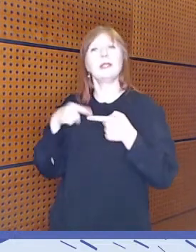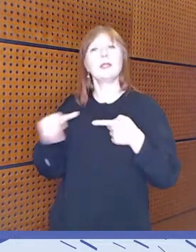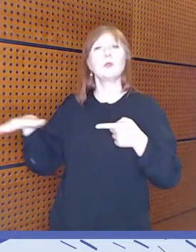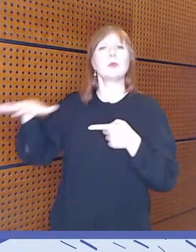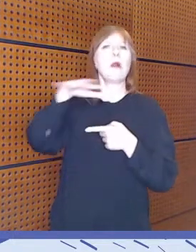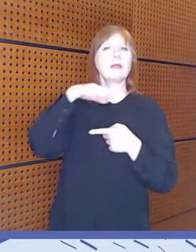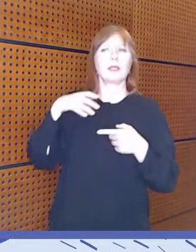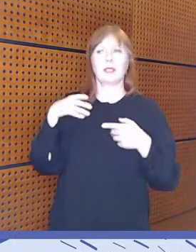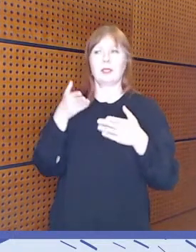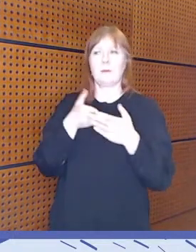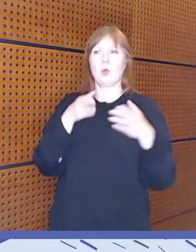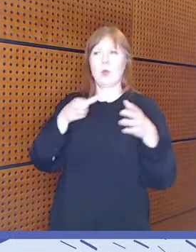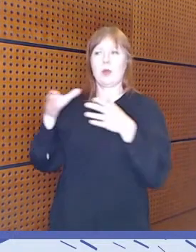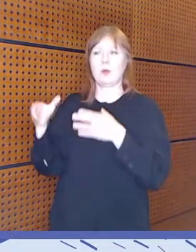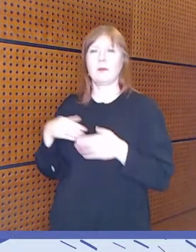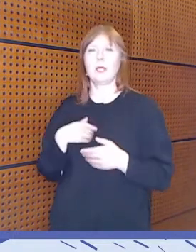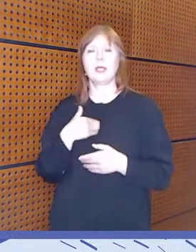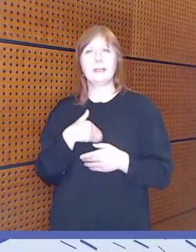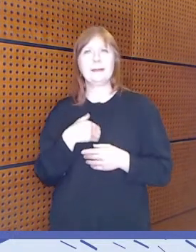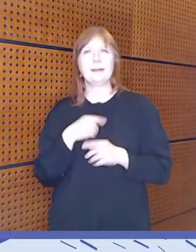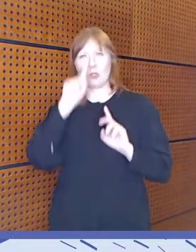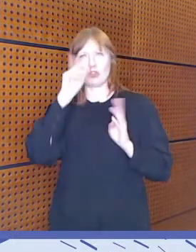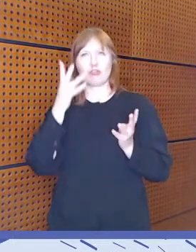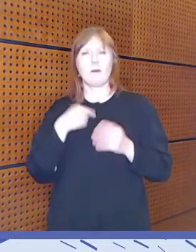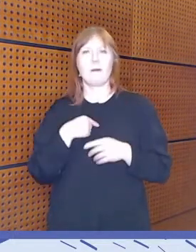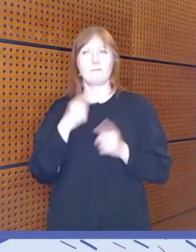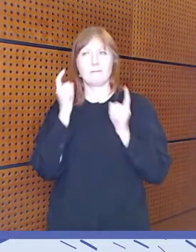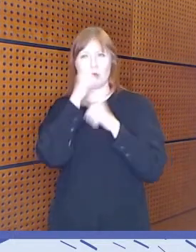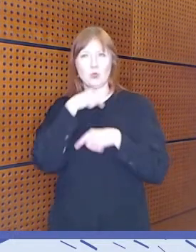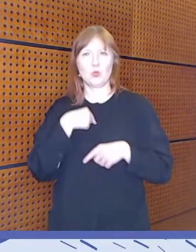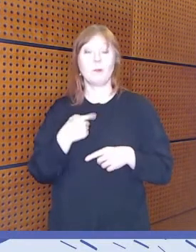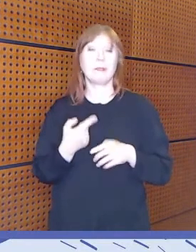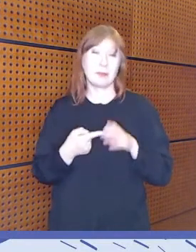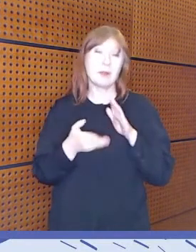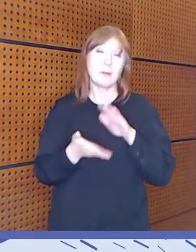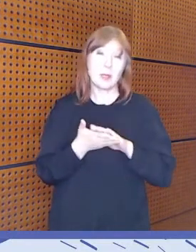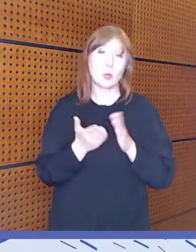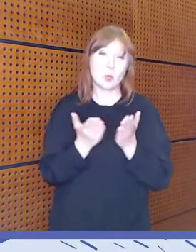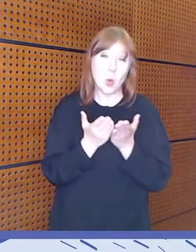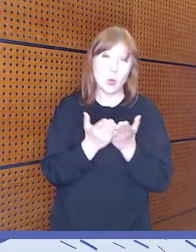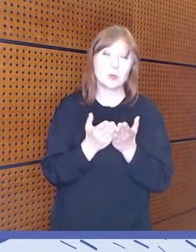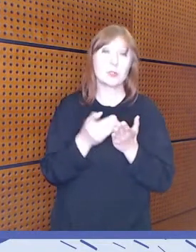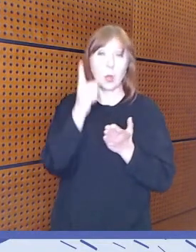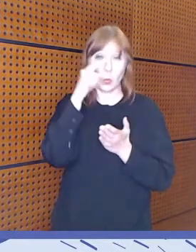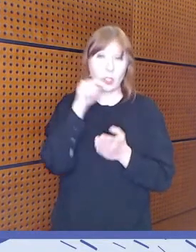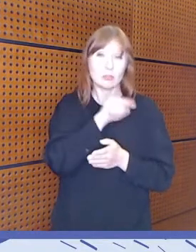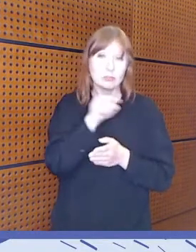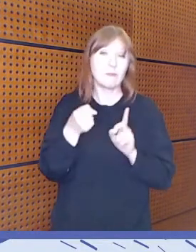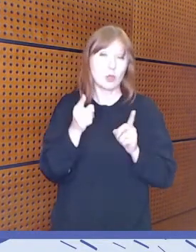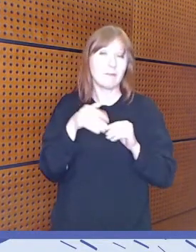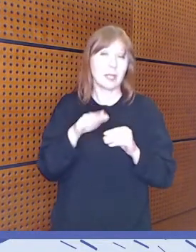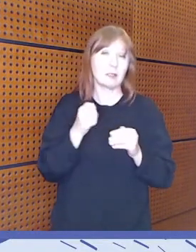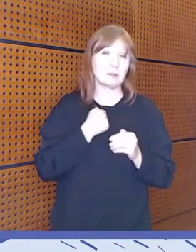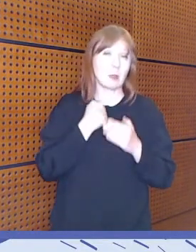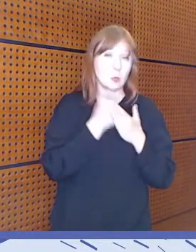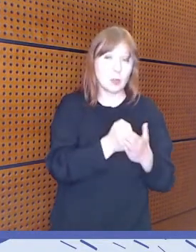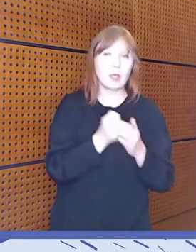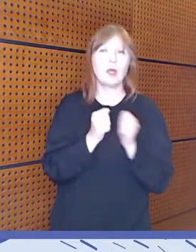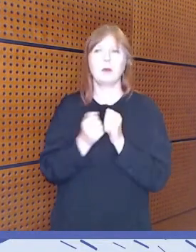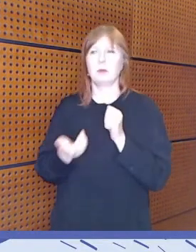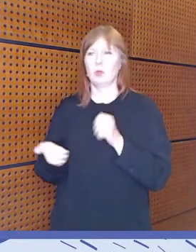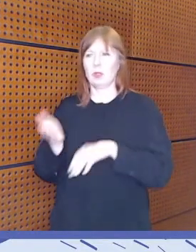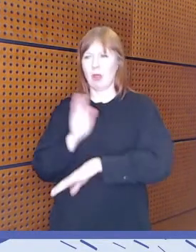osaa, en pysty vielä ehkä peruskoulussa, lukiossakin saa tukea, mutta sitten kun siirrytään ammatilliseen opilaitokseen, puhumattakaan siitä, kun mennään